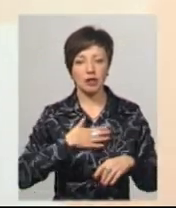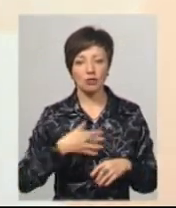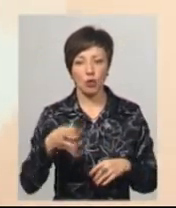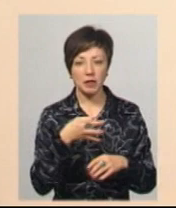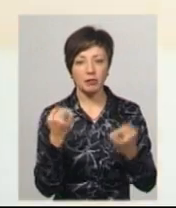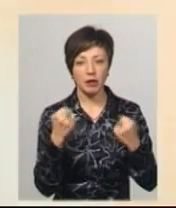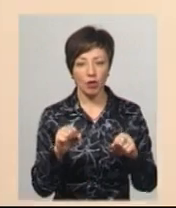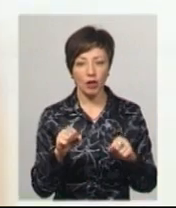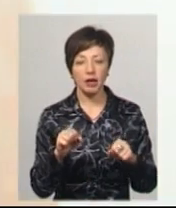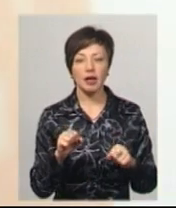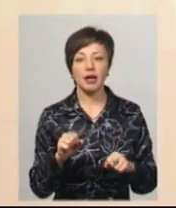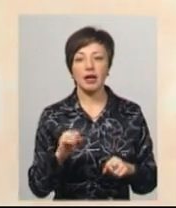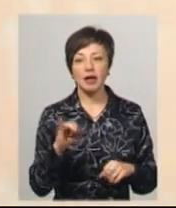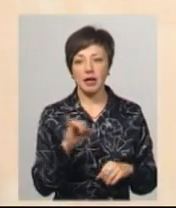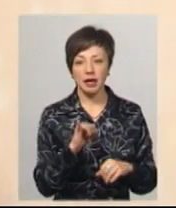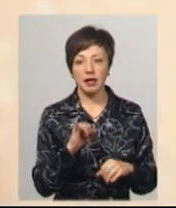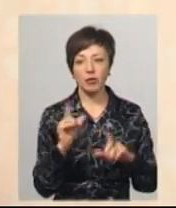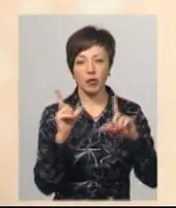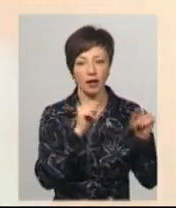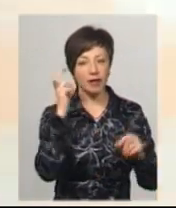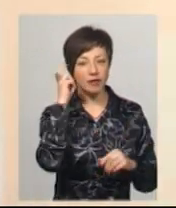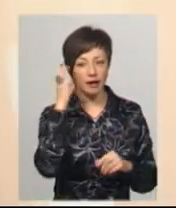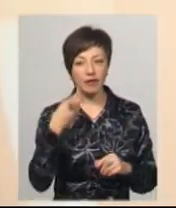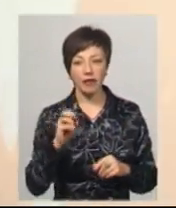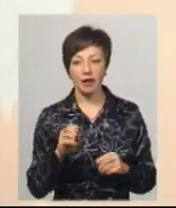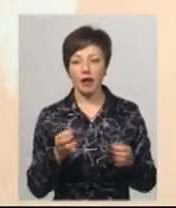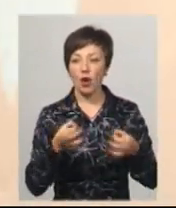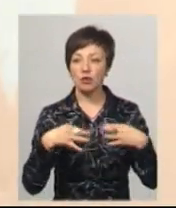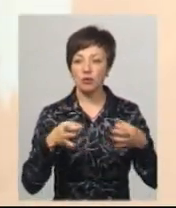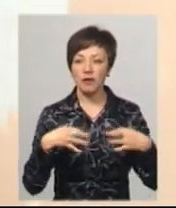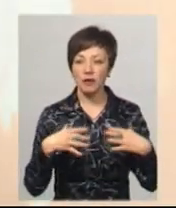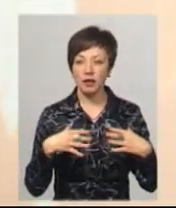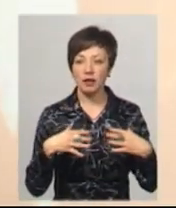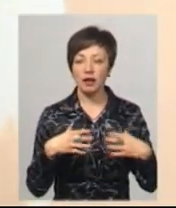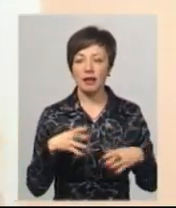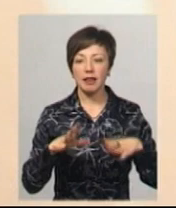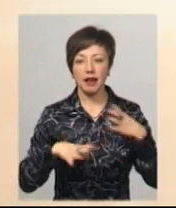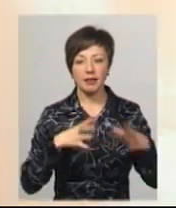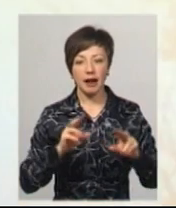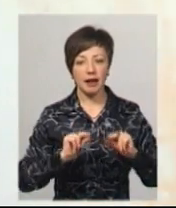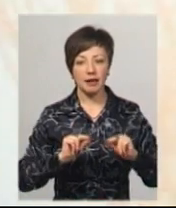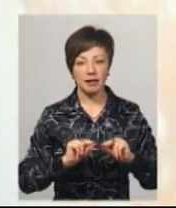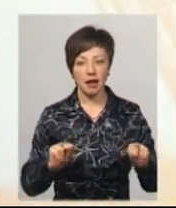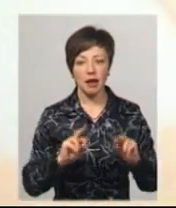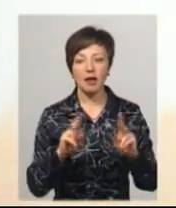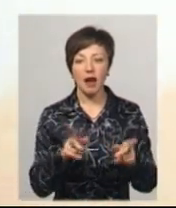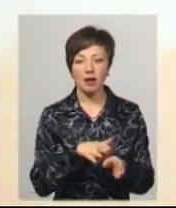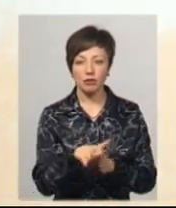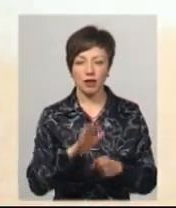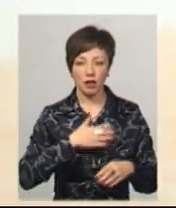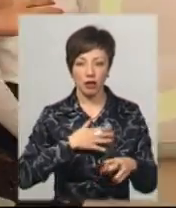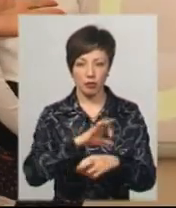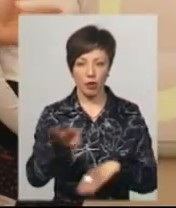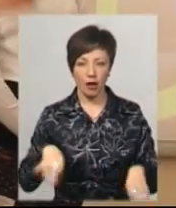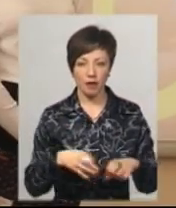перемогли, і ми відвідали місто Київ, де нам розповіли на тренінгах, як, власне, реалізувати наш